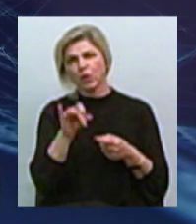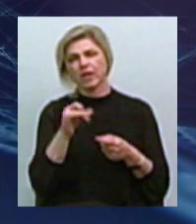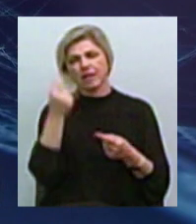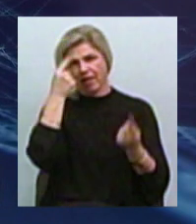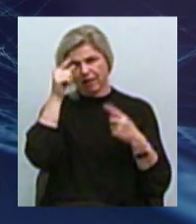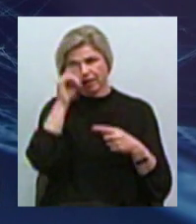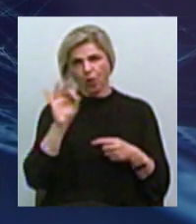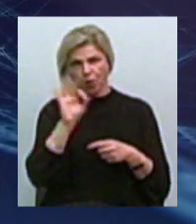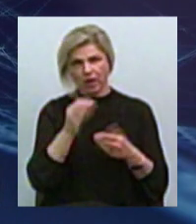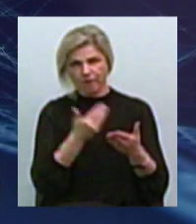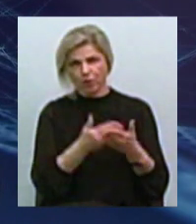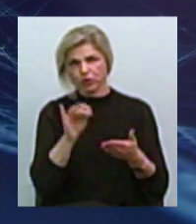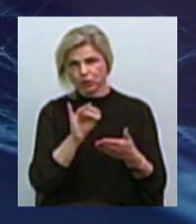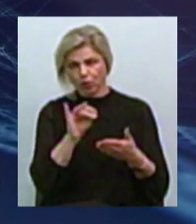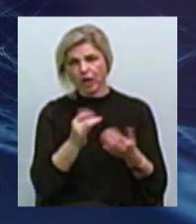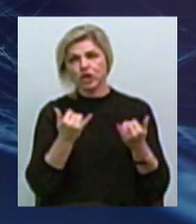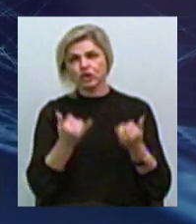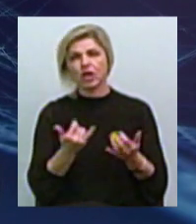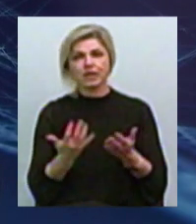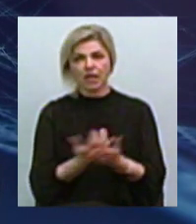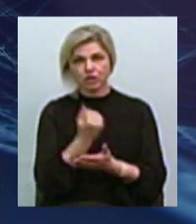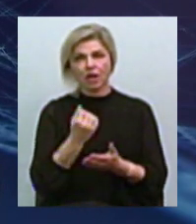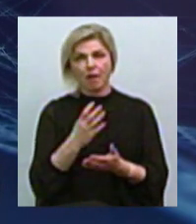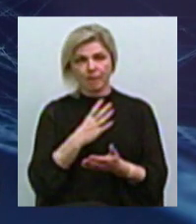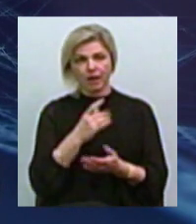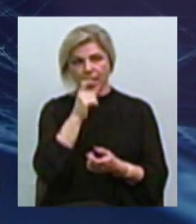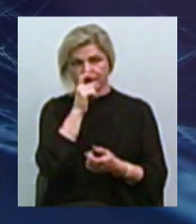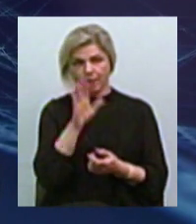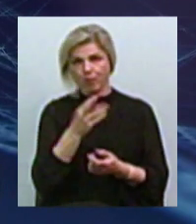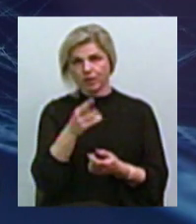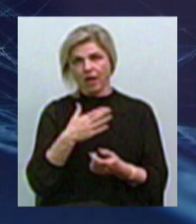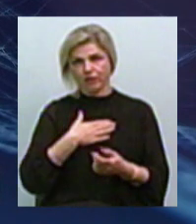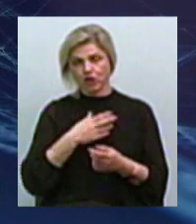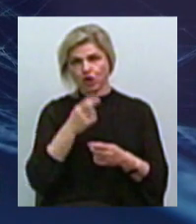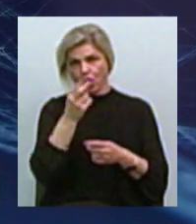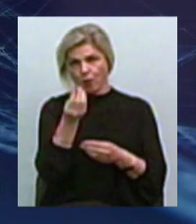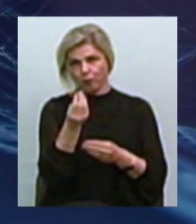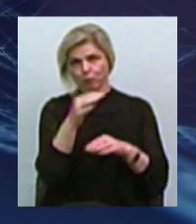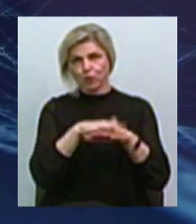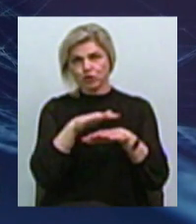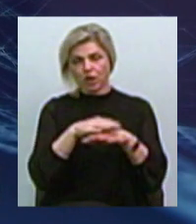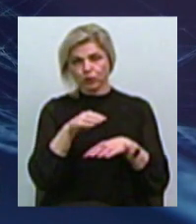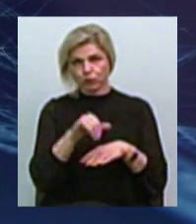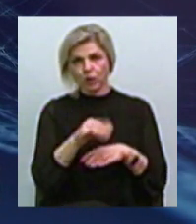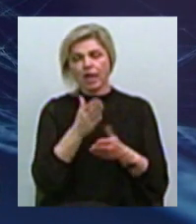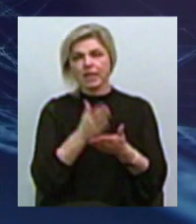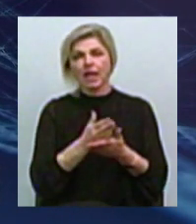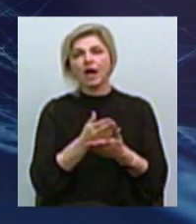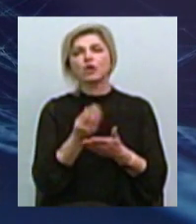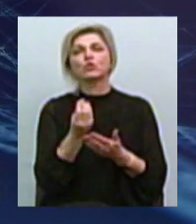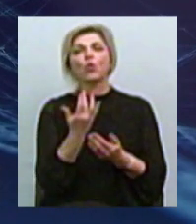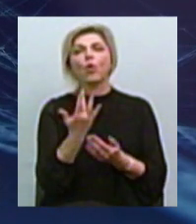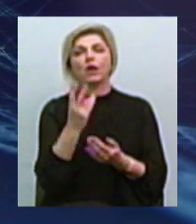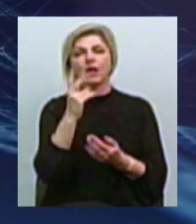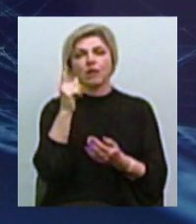б, якщо зараз його знайшли, було б дуже непогано для нашого бюджету І є навіть певні розрахунки, скільки там на кожного